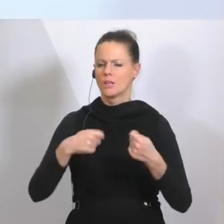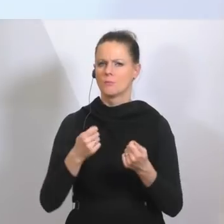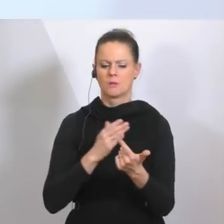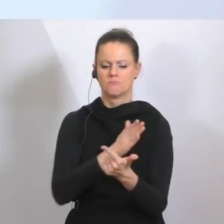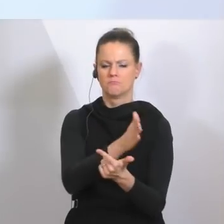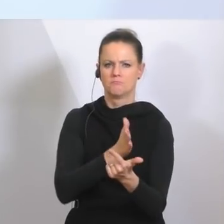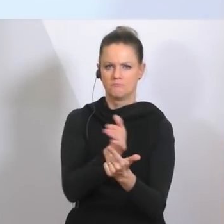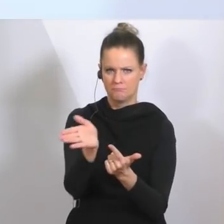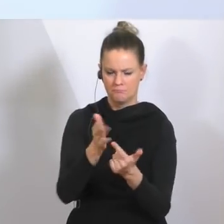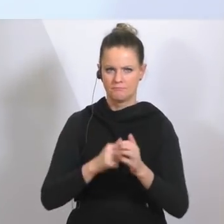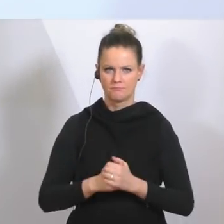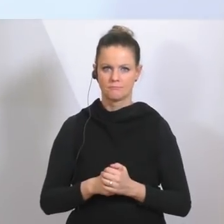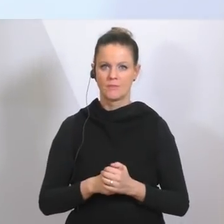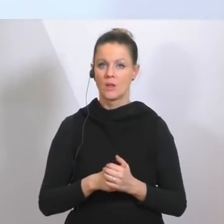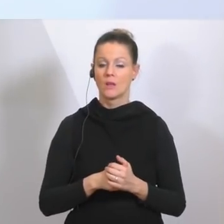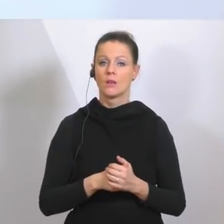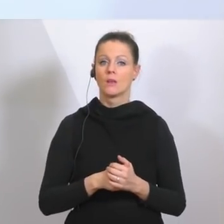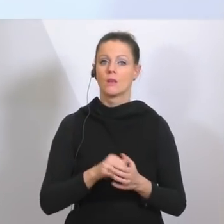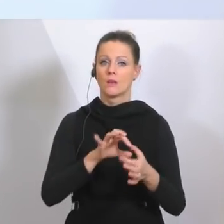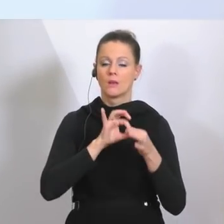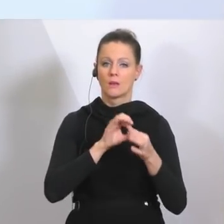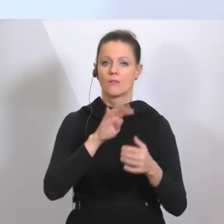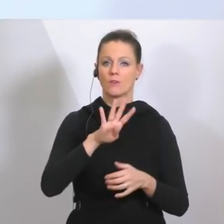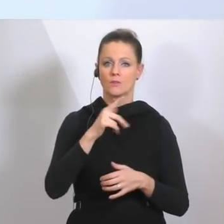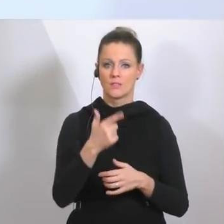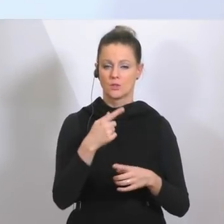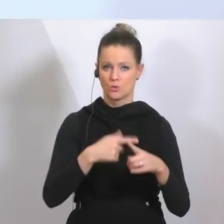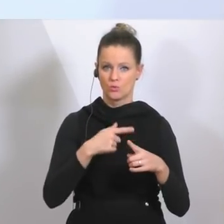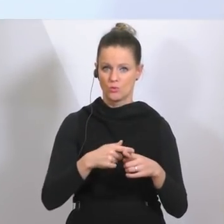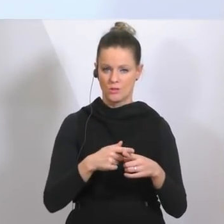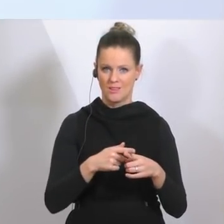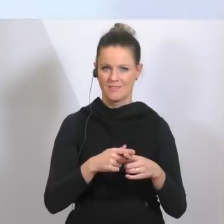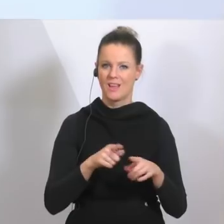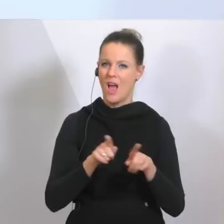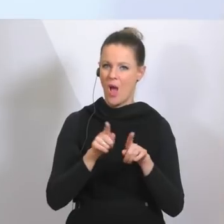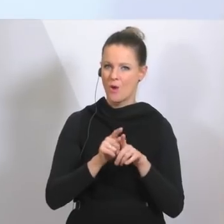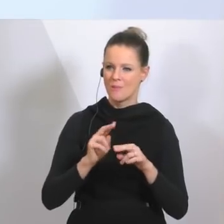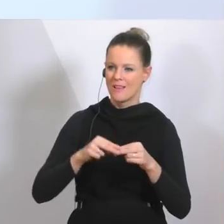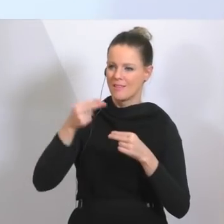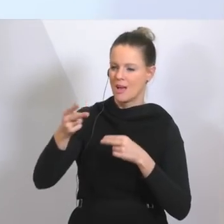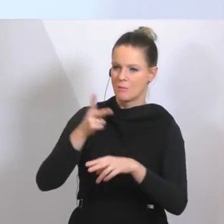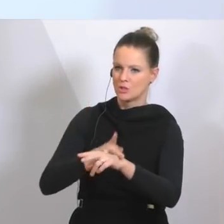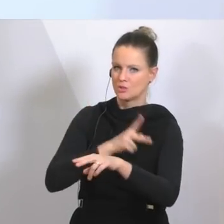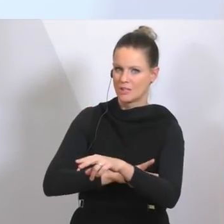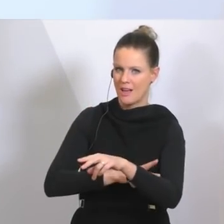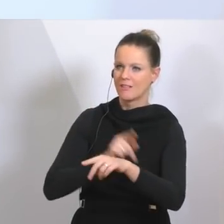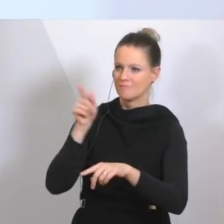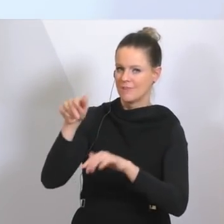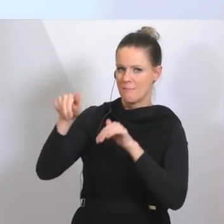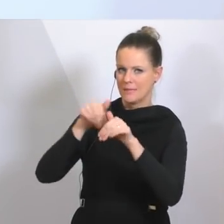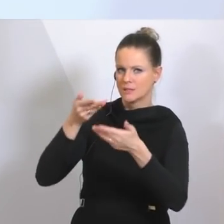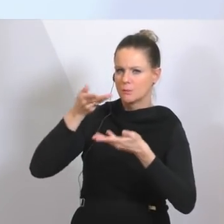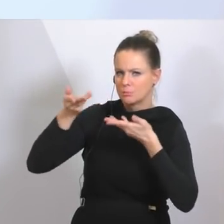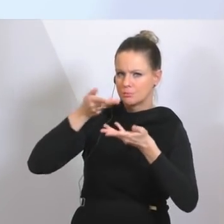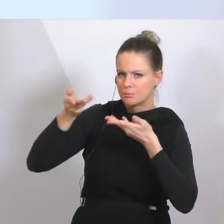-Betreuung betrifft. Einerseits nach wie vor die Verhandlungen auf Basis der Außenminister mit den Nachbarstaaten. Wir haben nach wie vor das